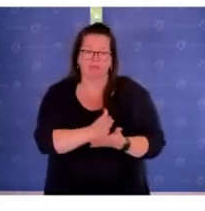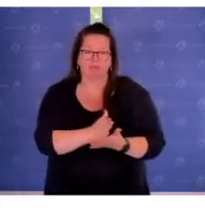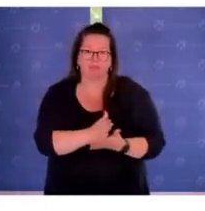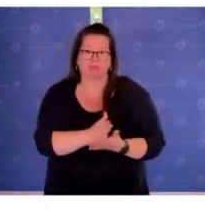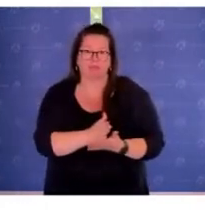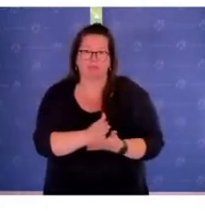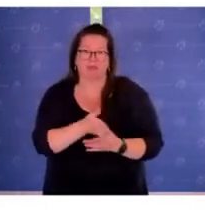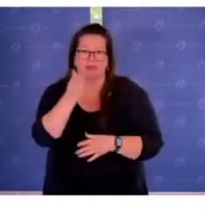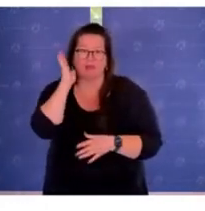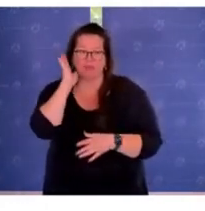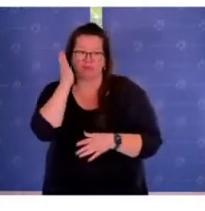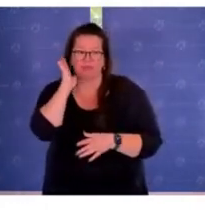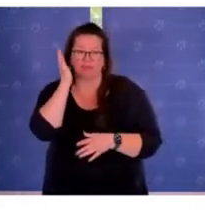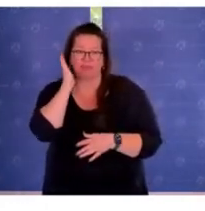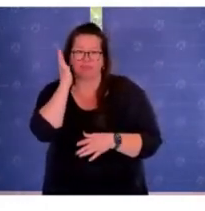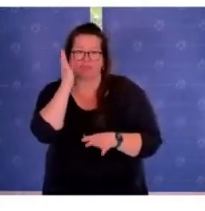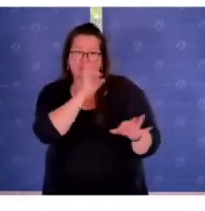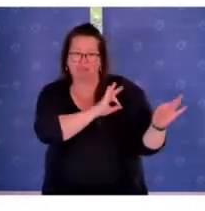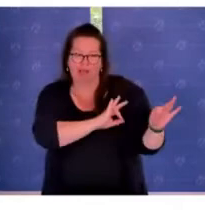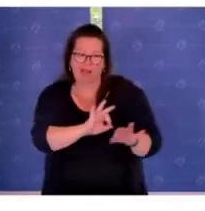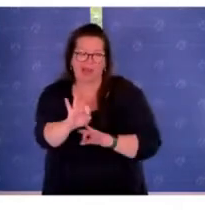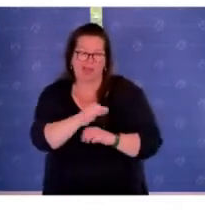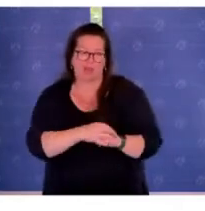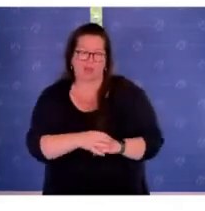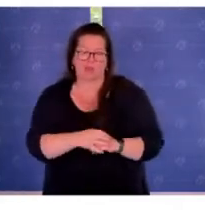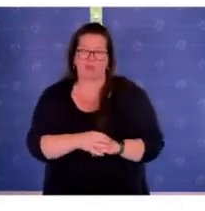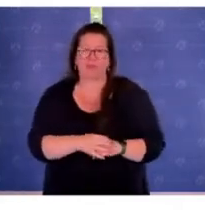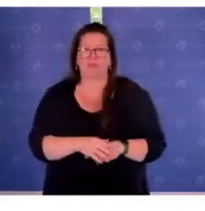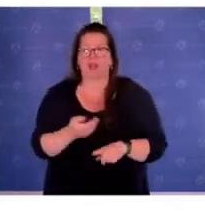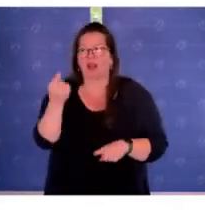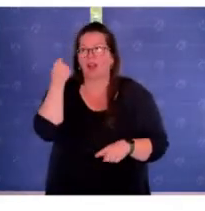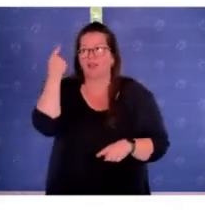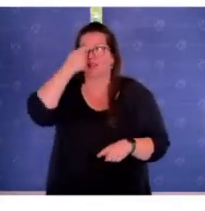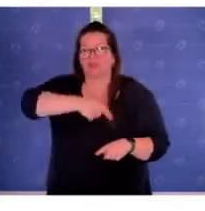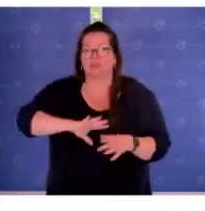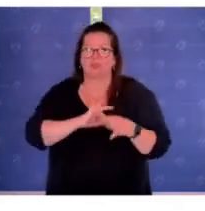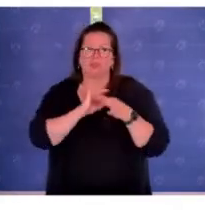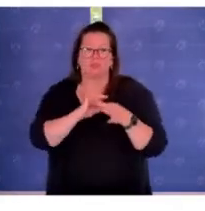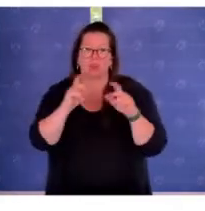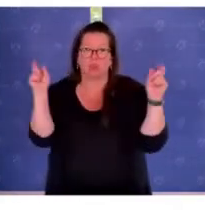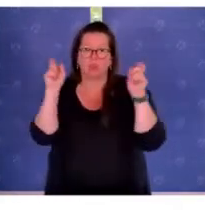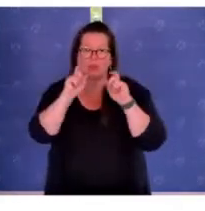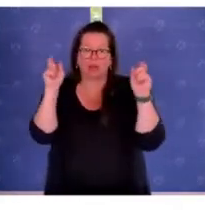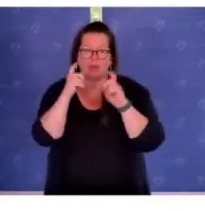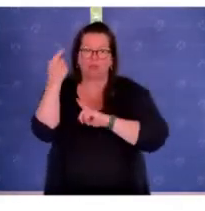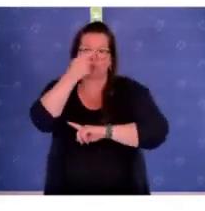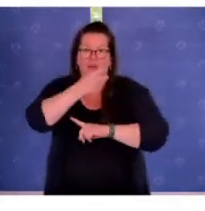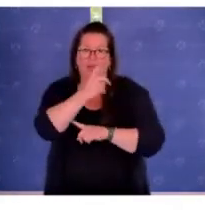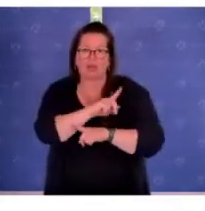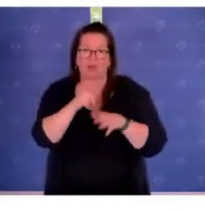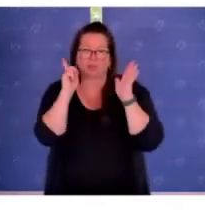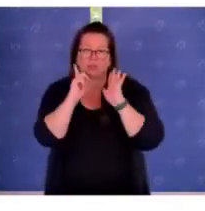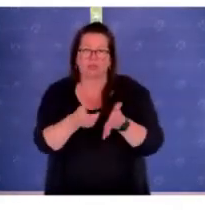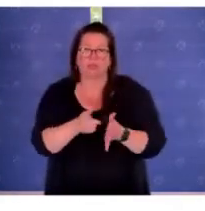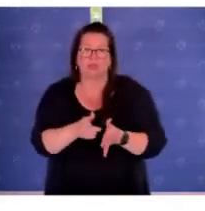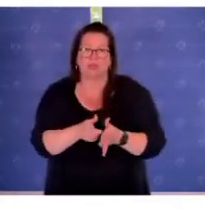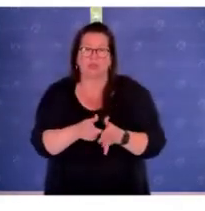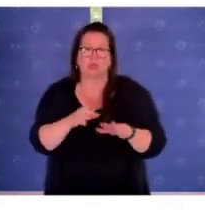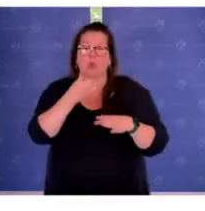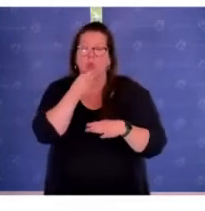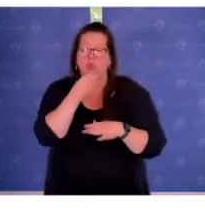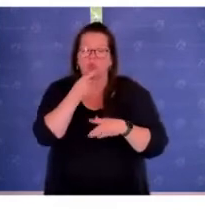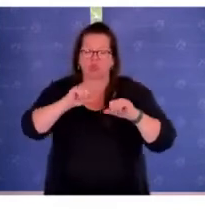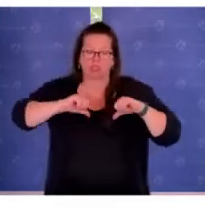den einleitenden Punkten. Auch im vergangenen Jahr im Rahmen des Jubiläumsjahres 1700 Jahre jüdisches Leben